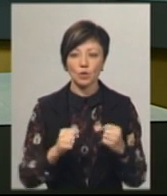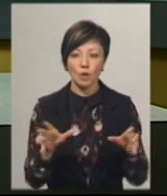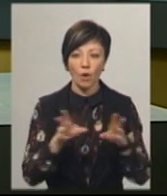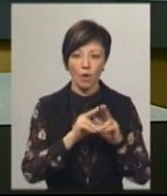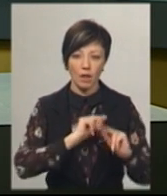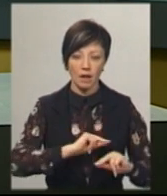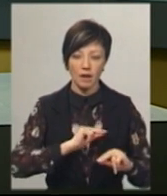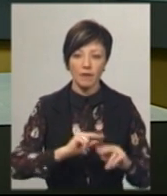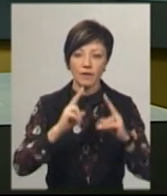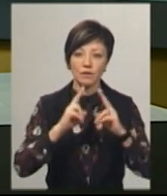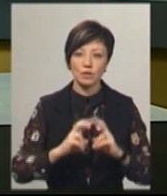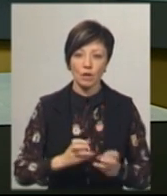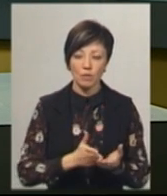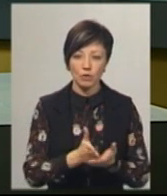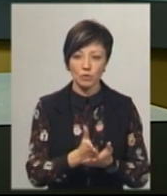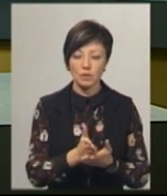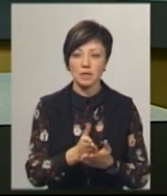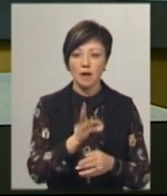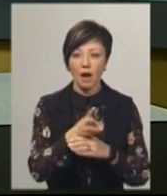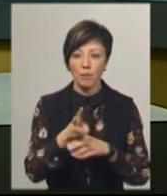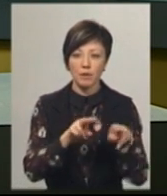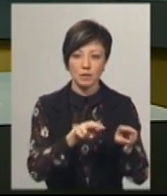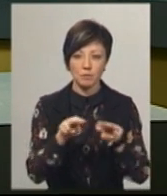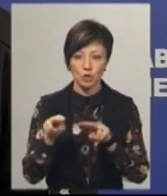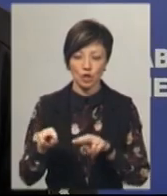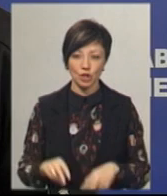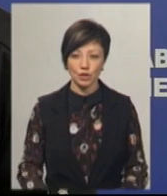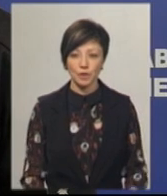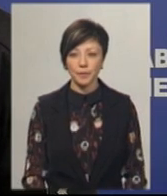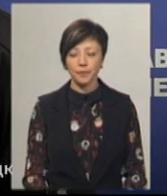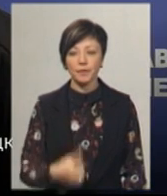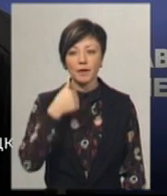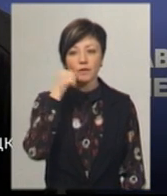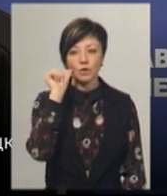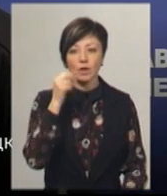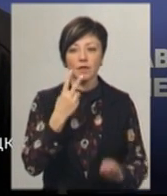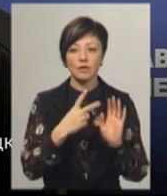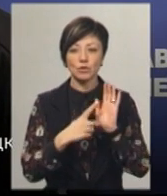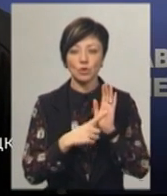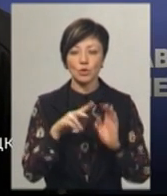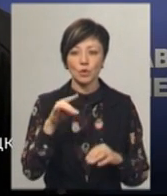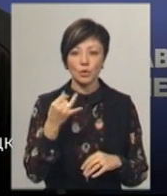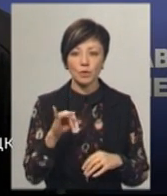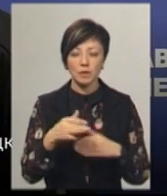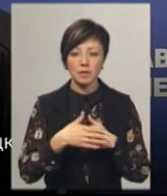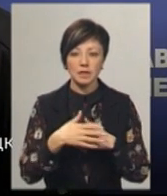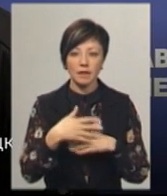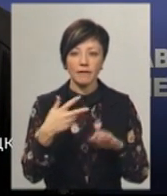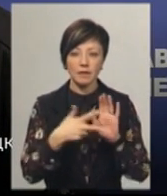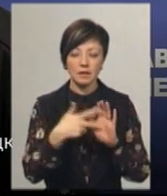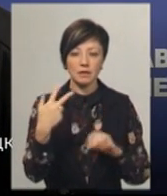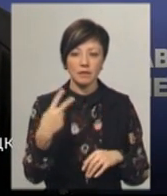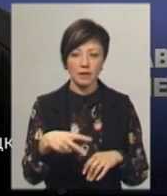загиблого. Вивчають його маршрут за камерами спостереження. Вчора, 26 лютого, близько 20.20,